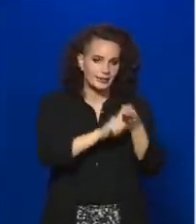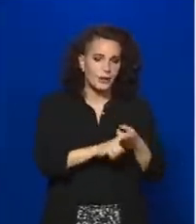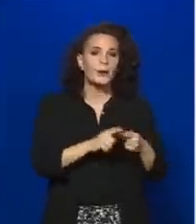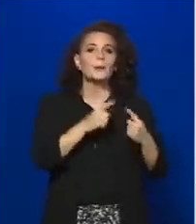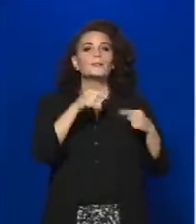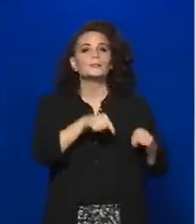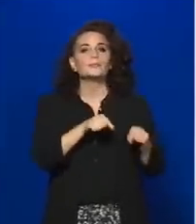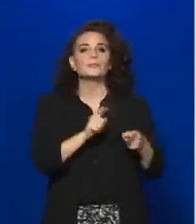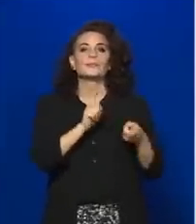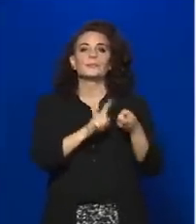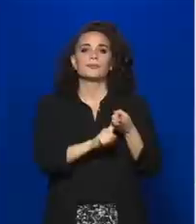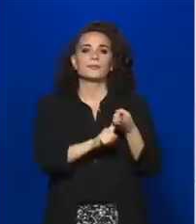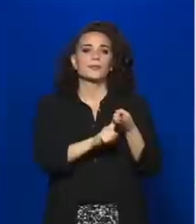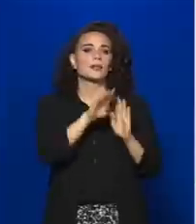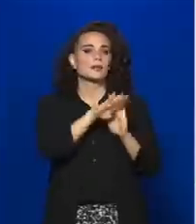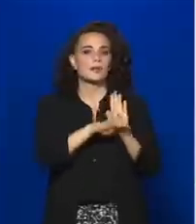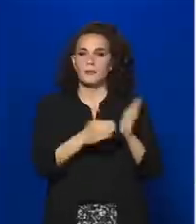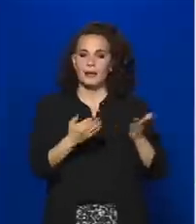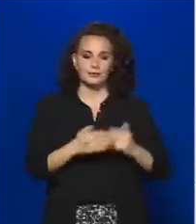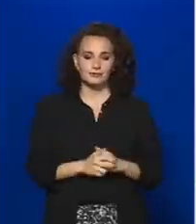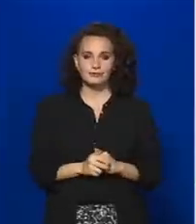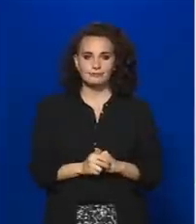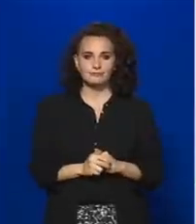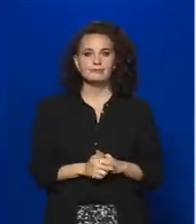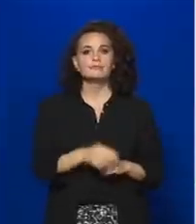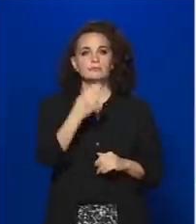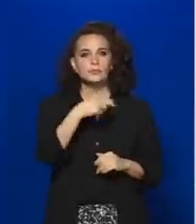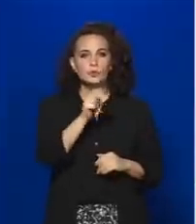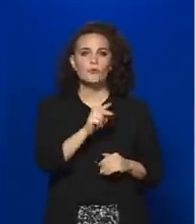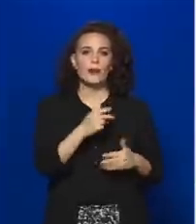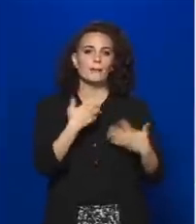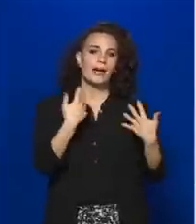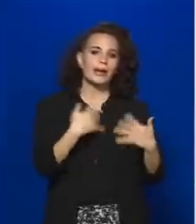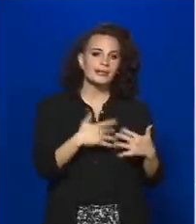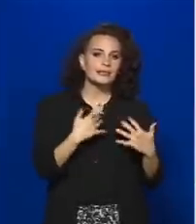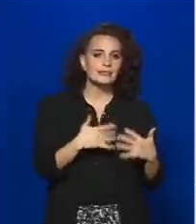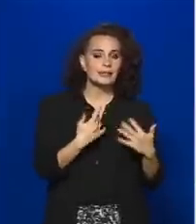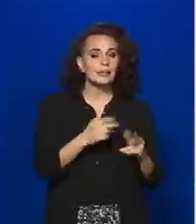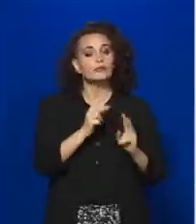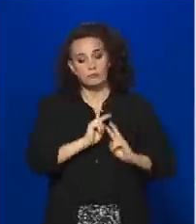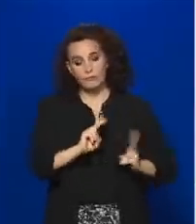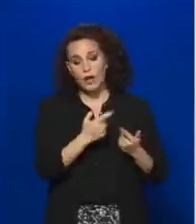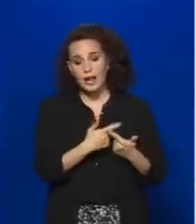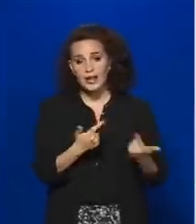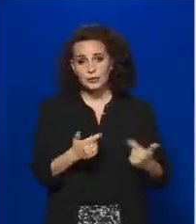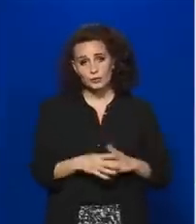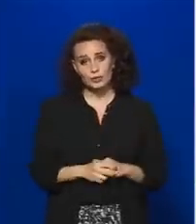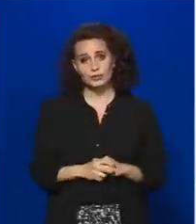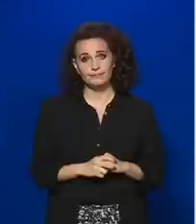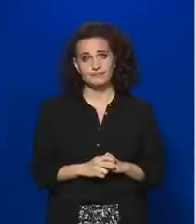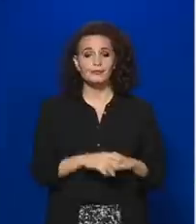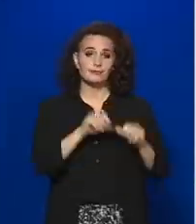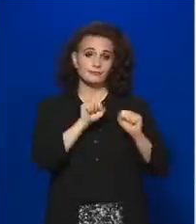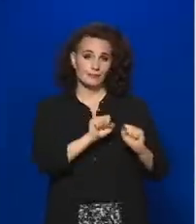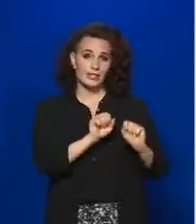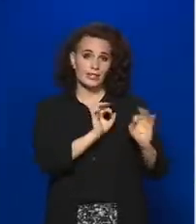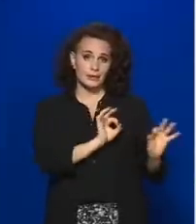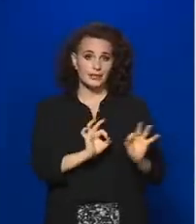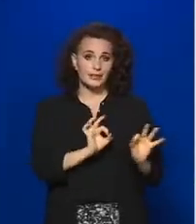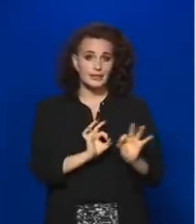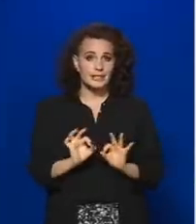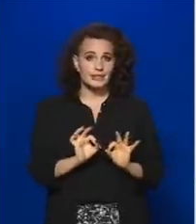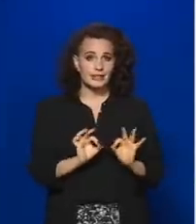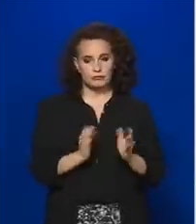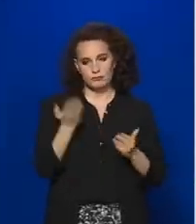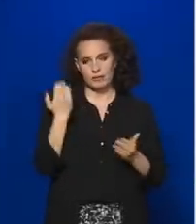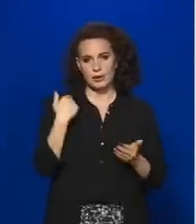ott azt tudjuk mondani, hogy további enyhítésekre van lehetőség, tehát a védelmi intézkedéseket az előbb